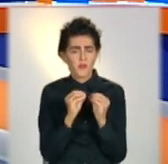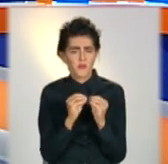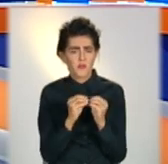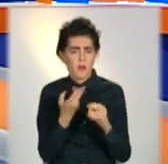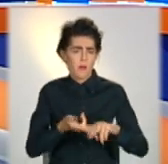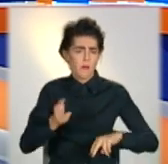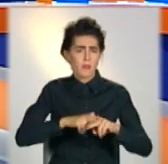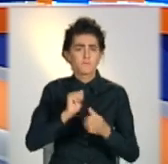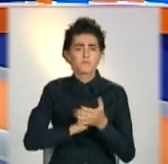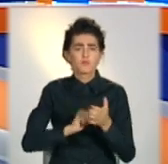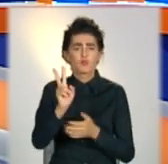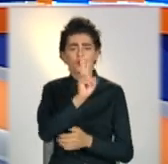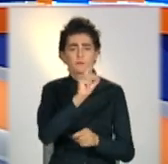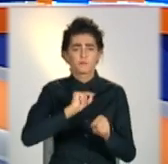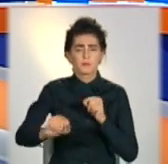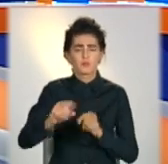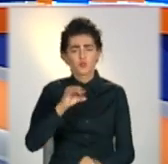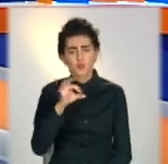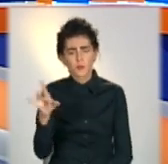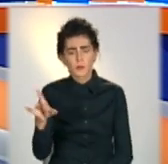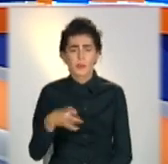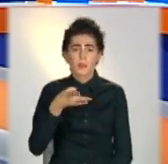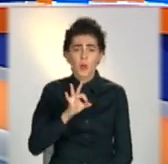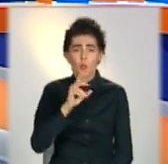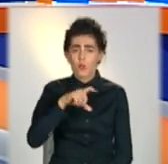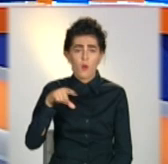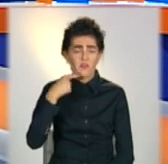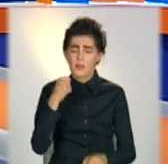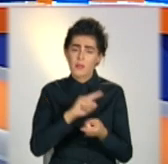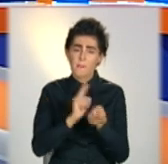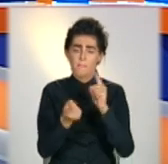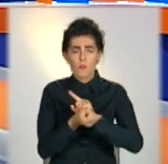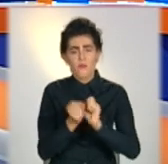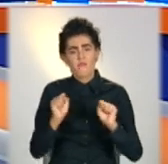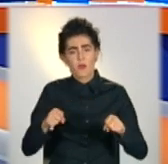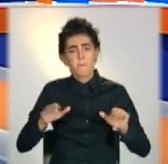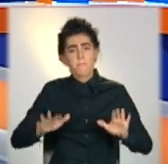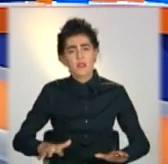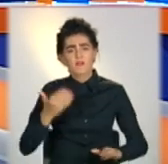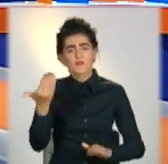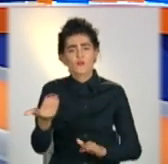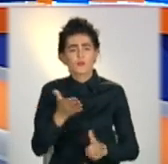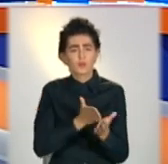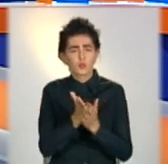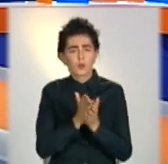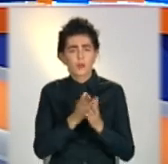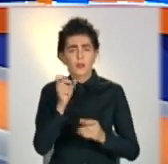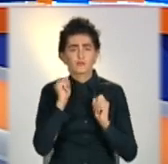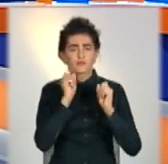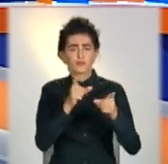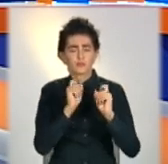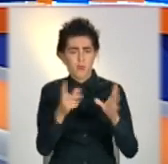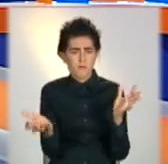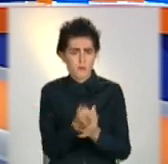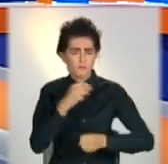підпалювачів сміття. А місцеві, навпроти, говорять, це міські сміттєвози вивозять непотріб на